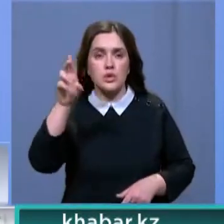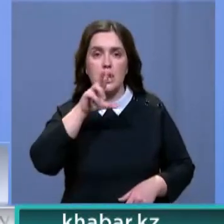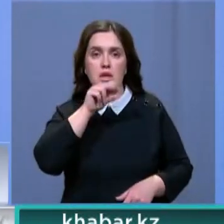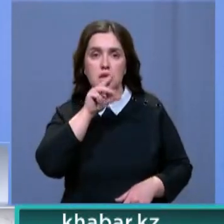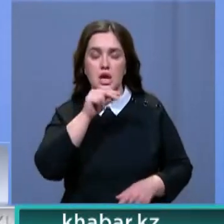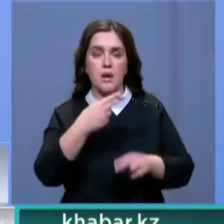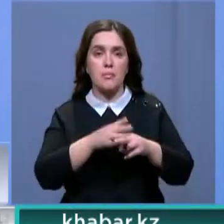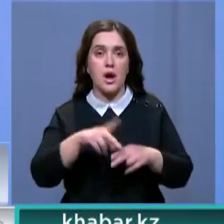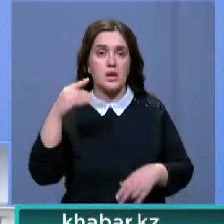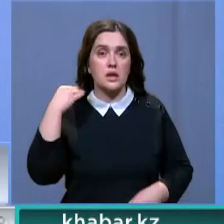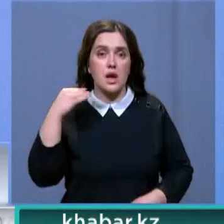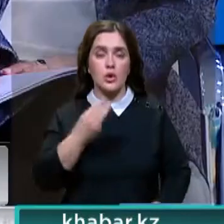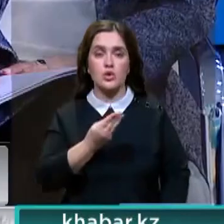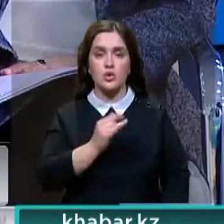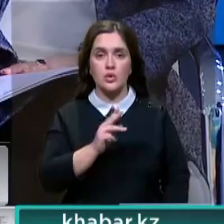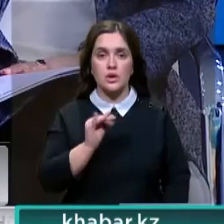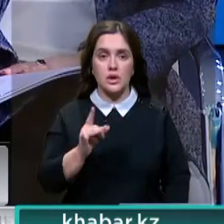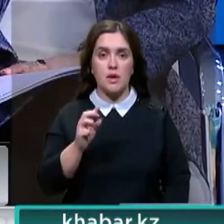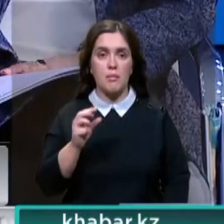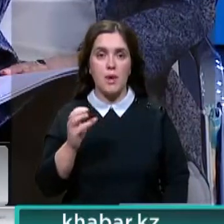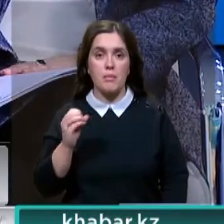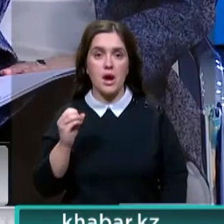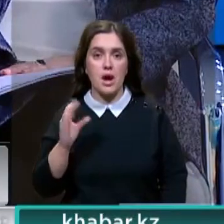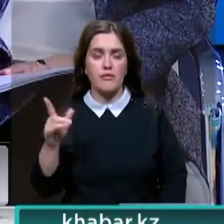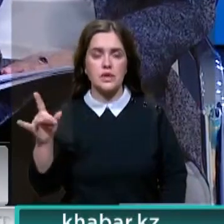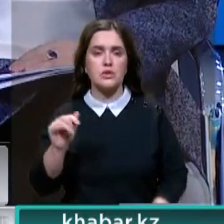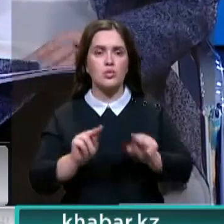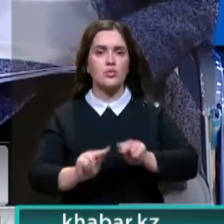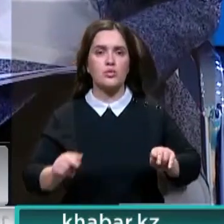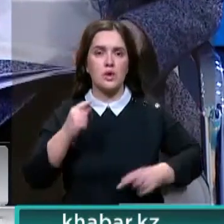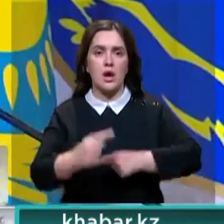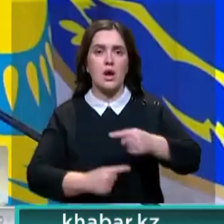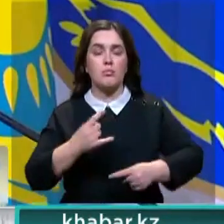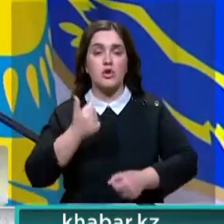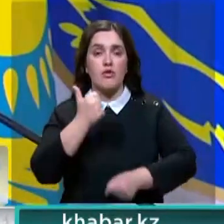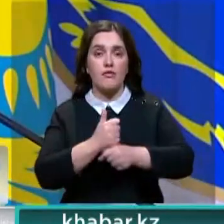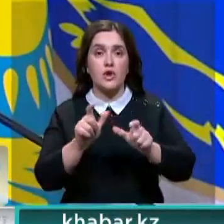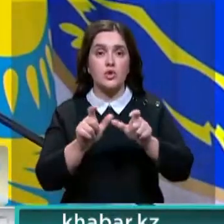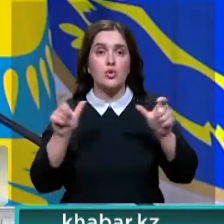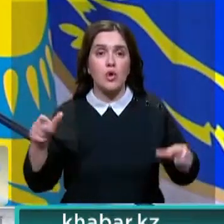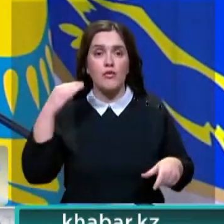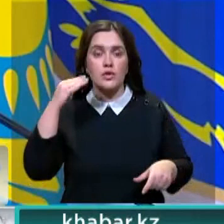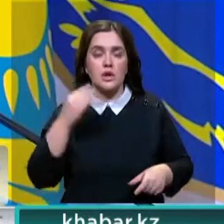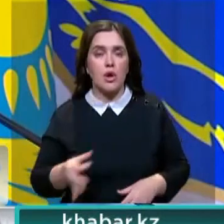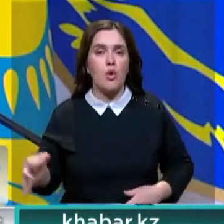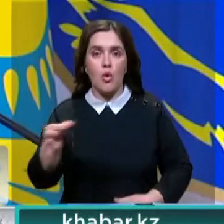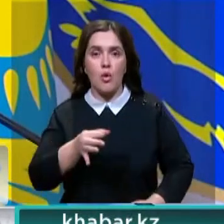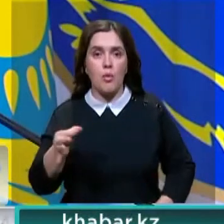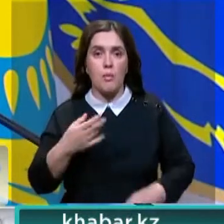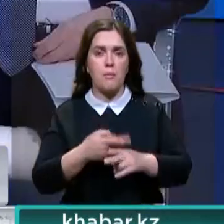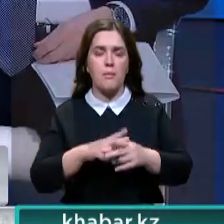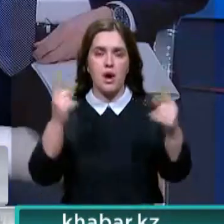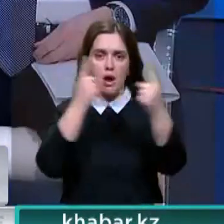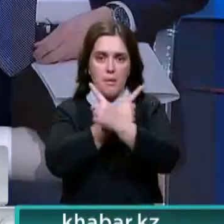этнический таджик Шокир Бабаев. Выходя из учительской династии, сейчас возглавляет одну из школ в Туркестанской области. Шокир